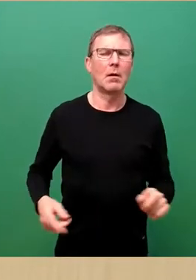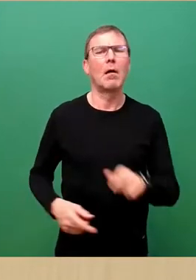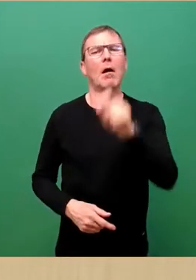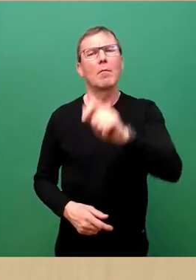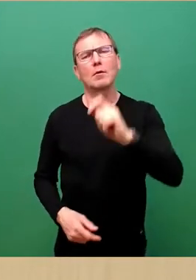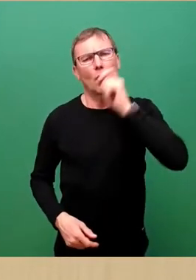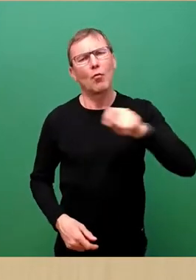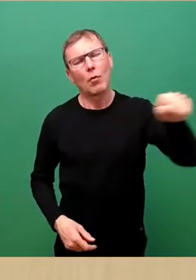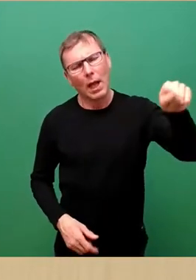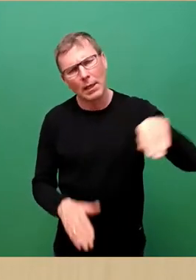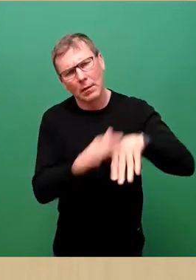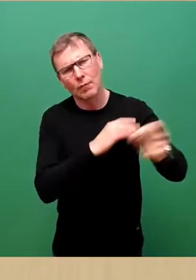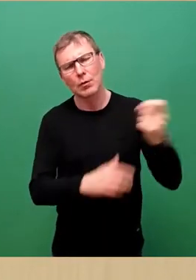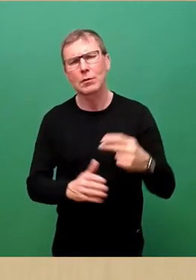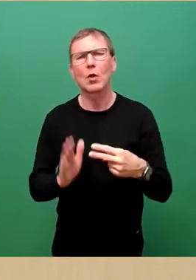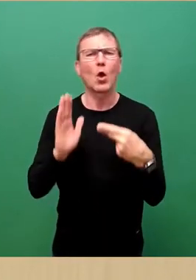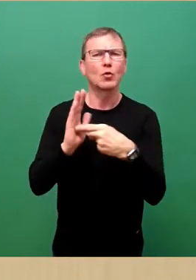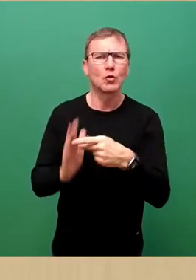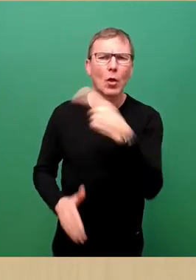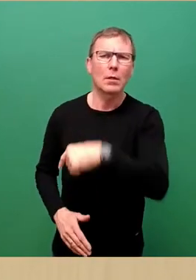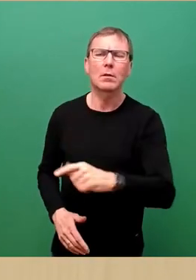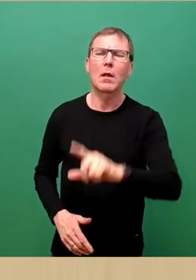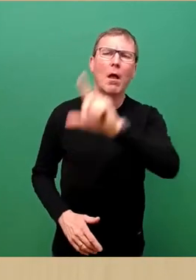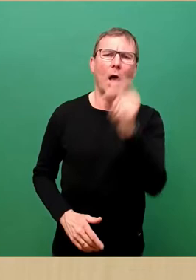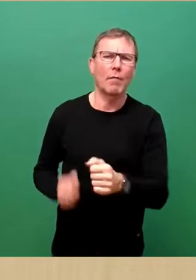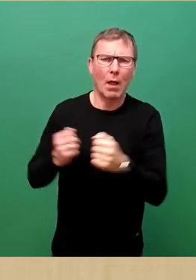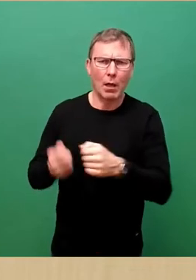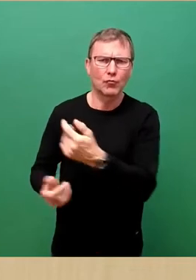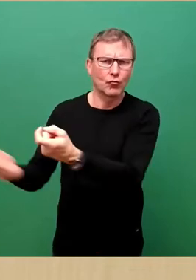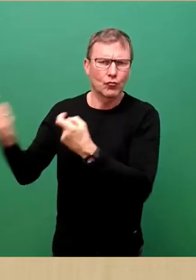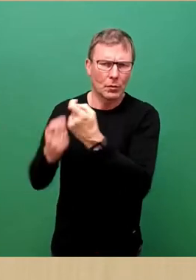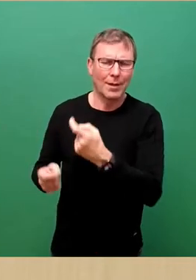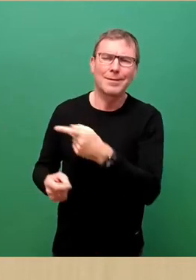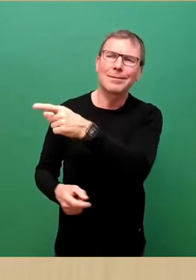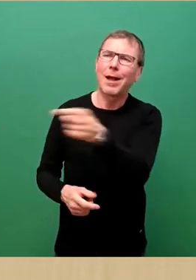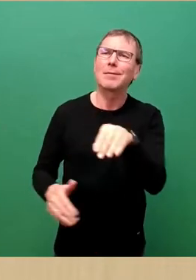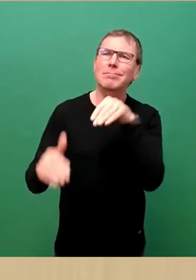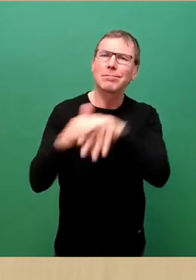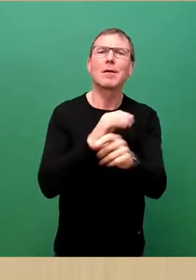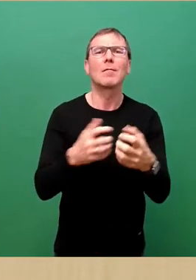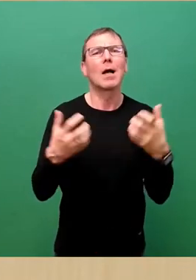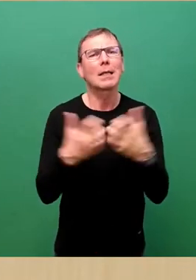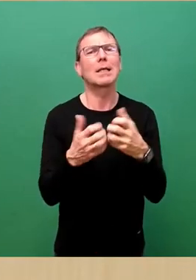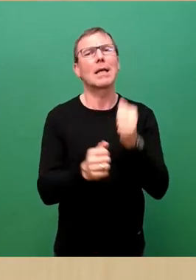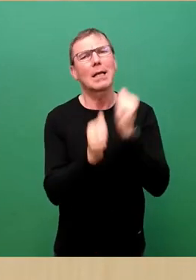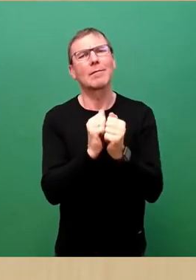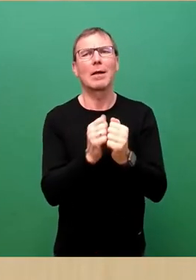fliehen, aus Syrien oder aus afrikanischen Staaten, sie fliehen vor Krieg und Gewalt, sie suchen Zuflucht in Europa.